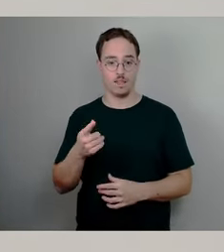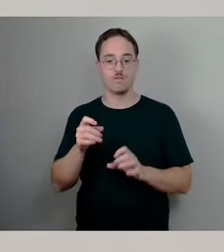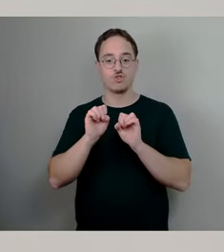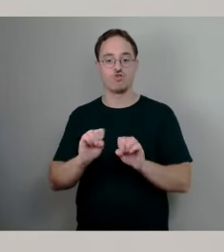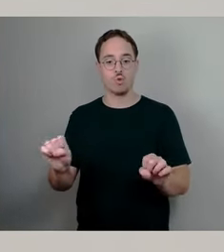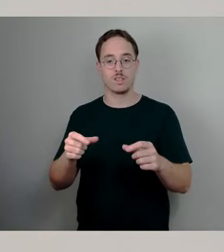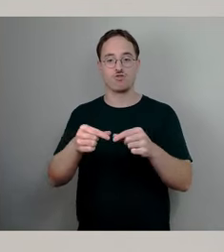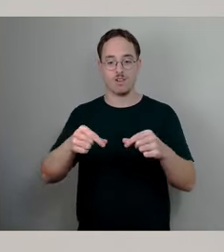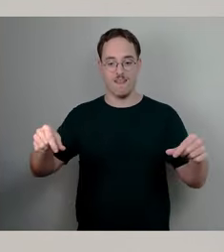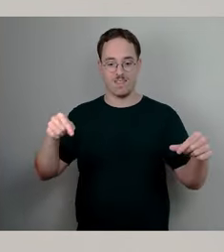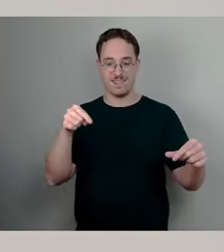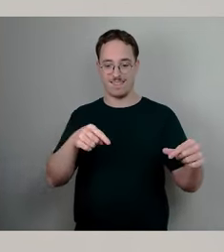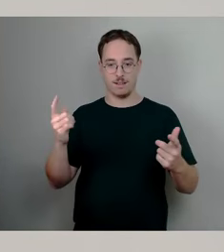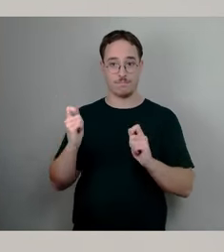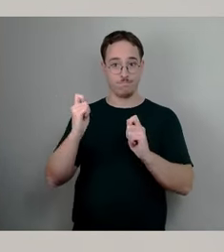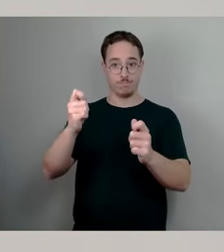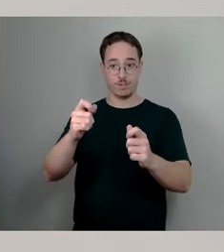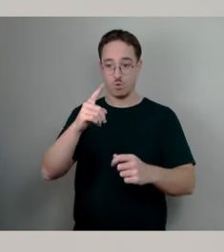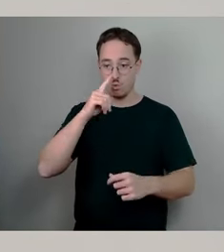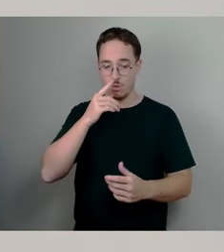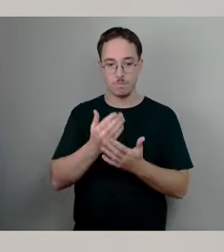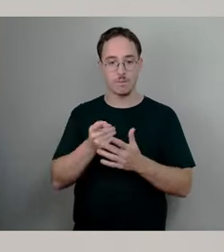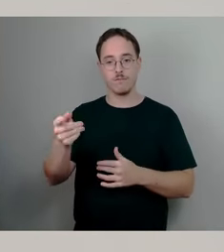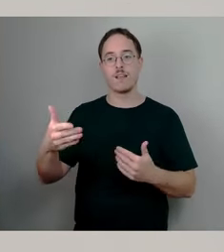realisiert werden kann. Also sprich, wenn der Platz zum Beispiel nicht da ist.